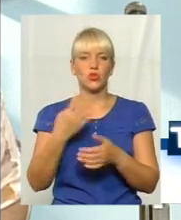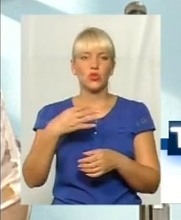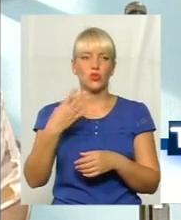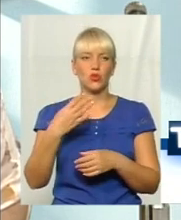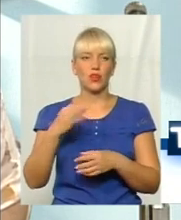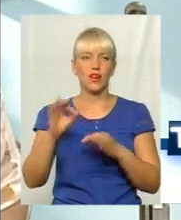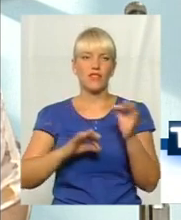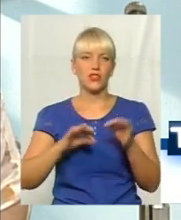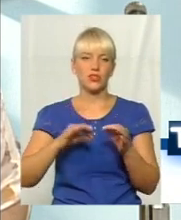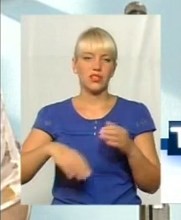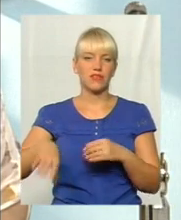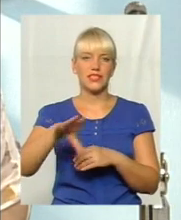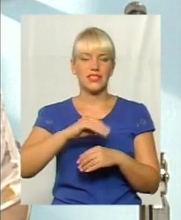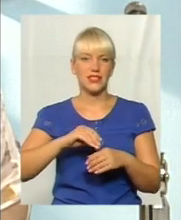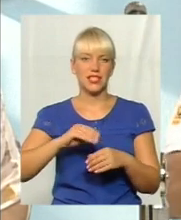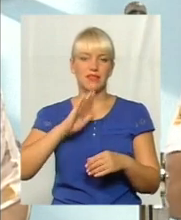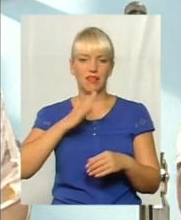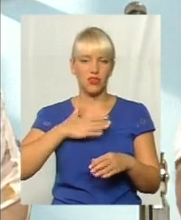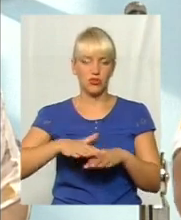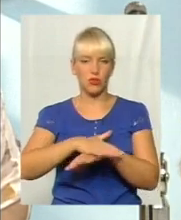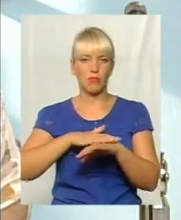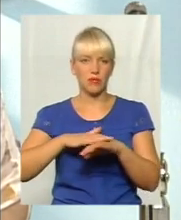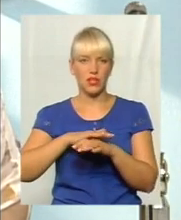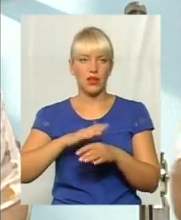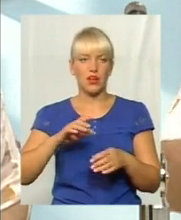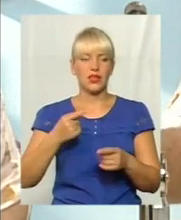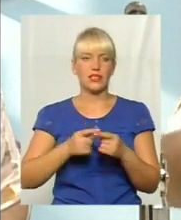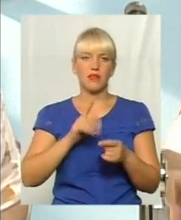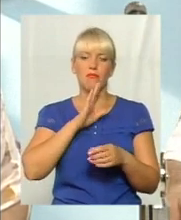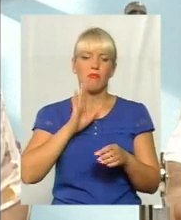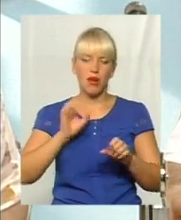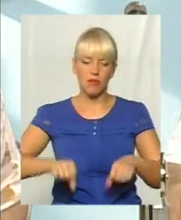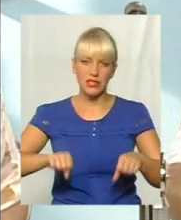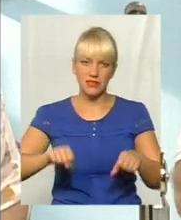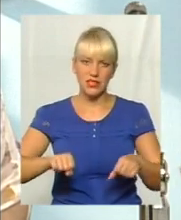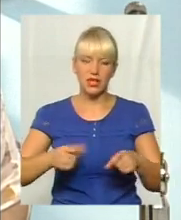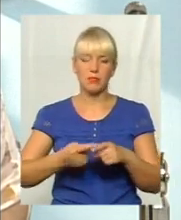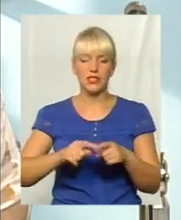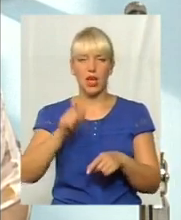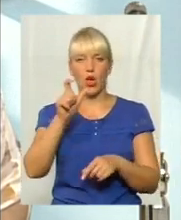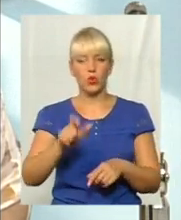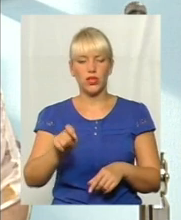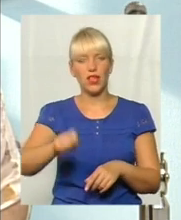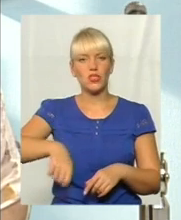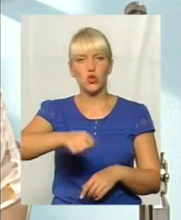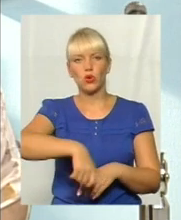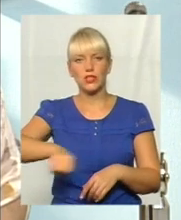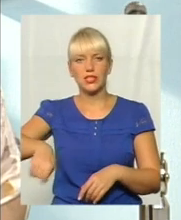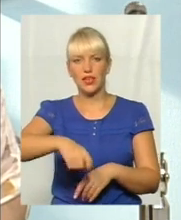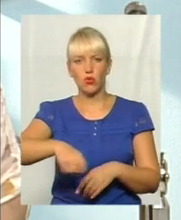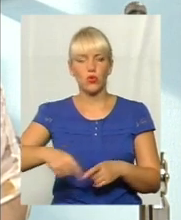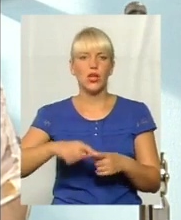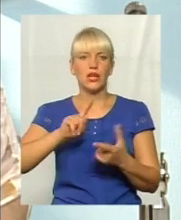всіх мешканців міста, області. Тобто це і мами з візками, це людина з тростиною, це людина, в якої